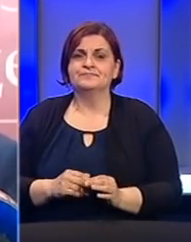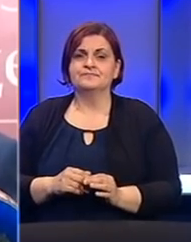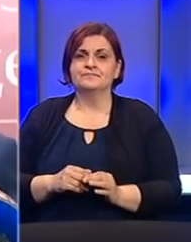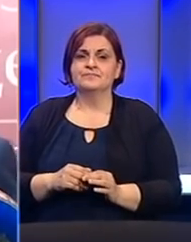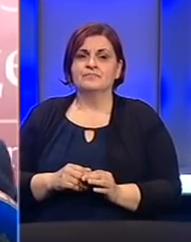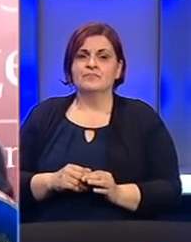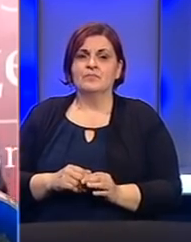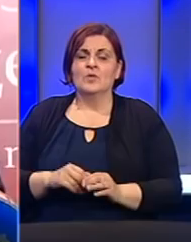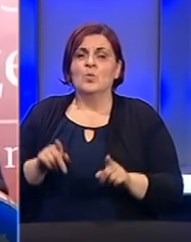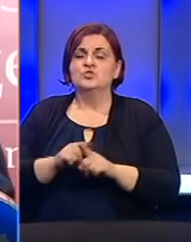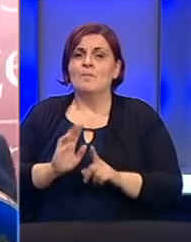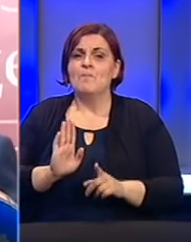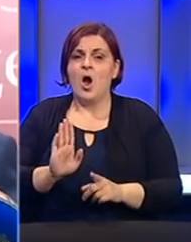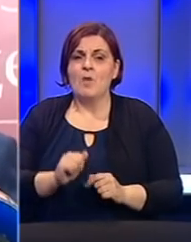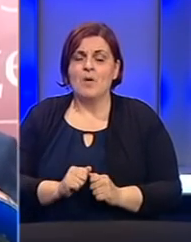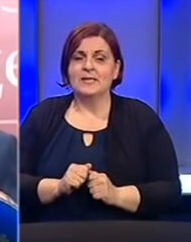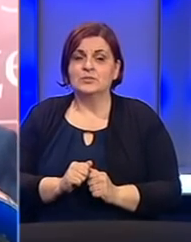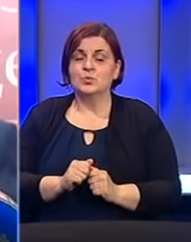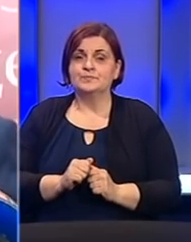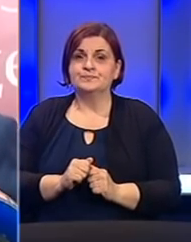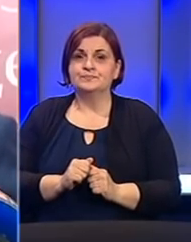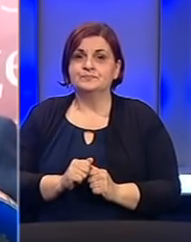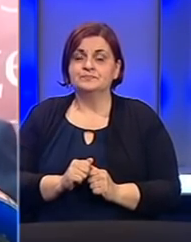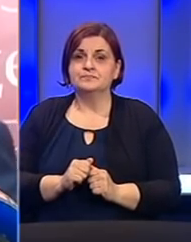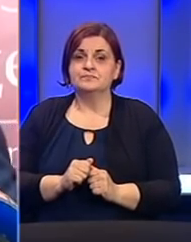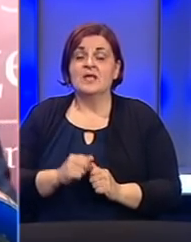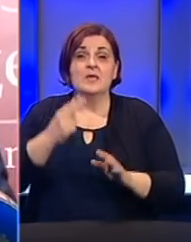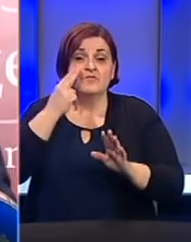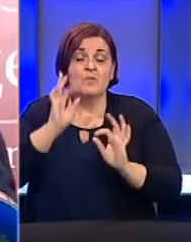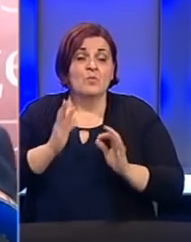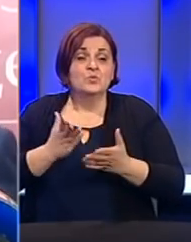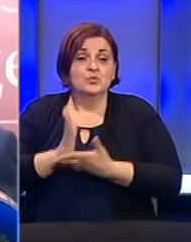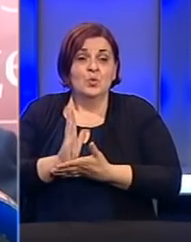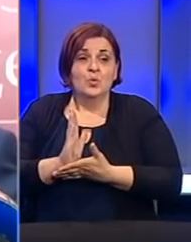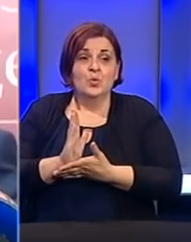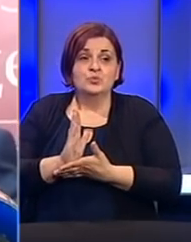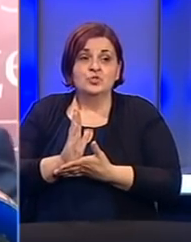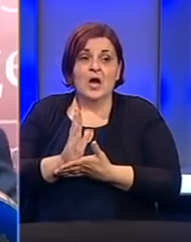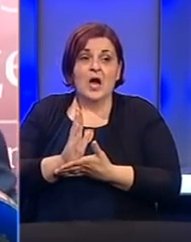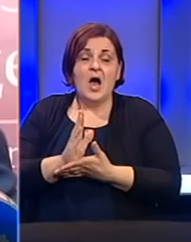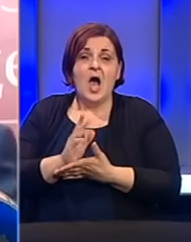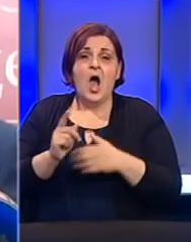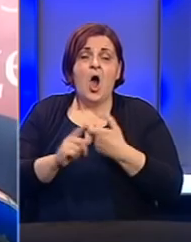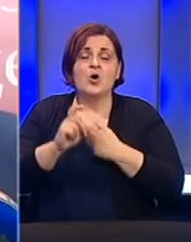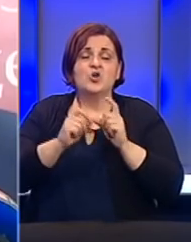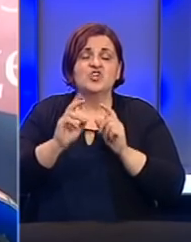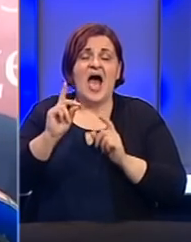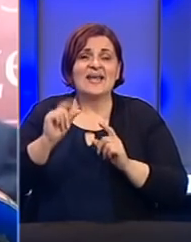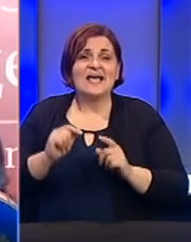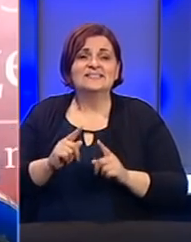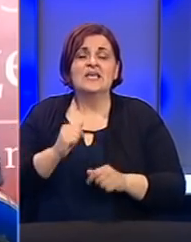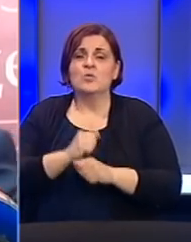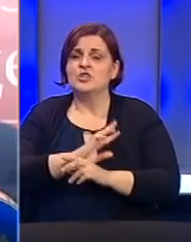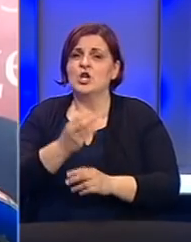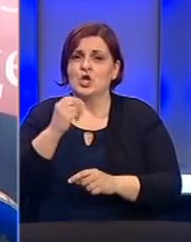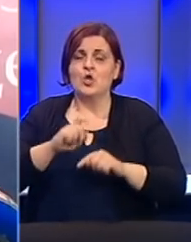u istom trenutku. Dakle, vidjet ćemo u svakom slučaju Staša Košarac je učinio neke dobre